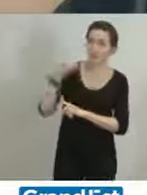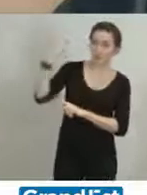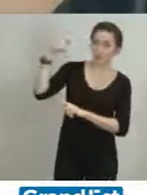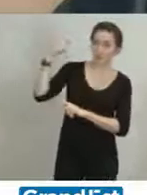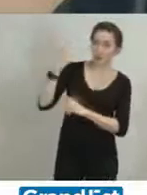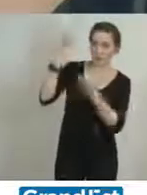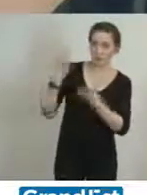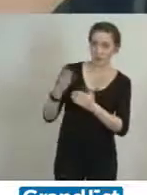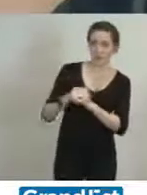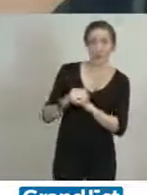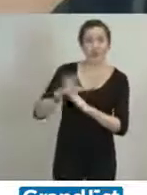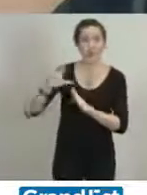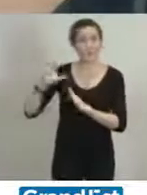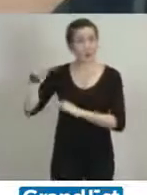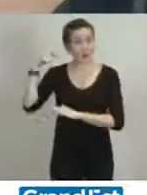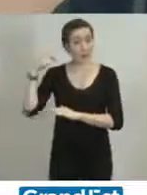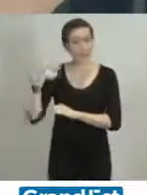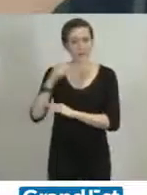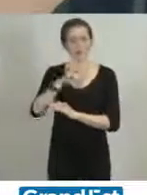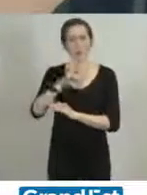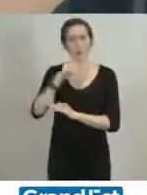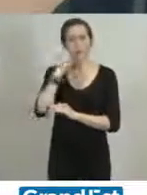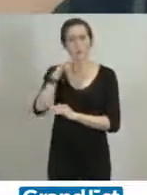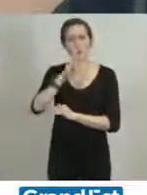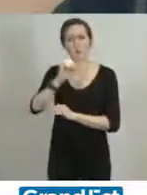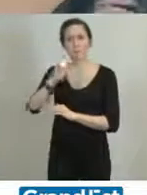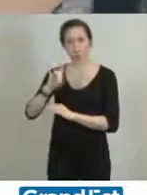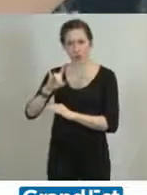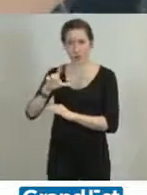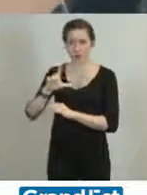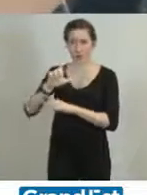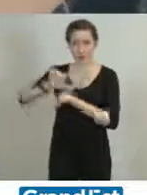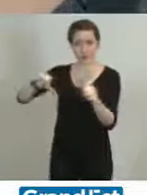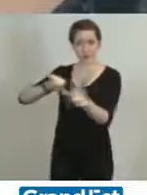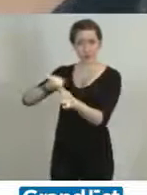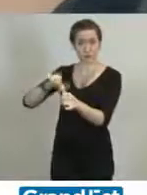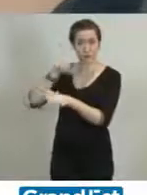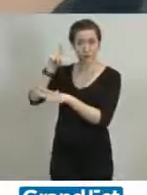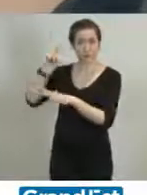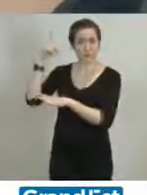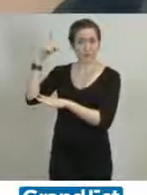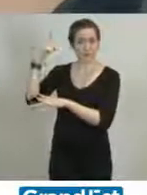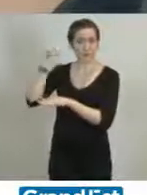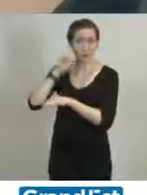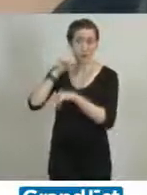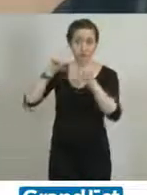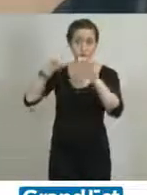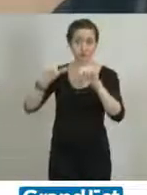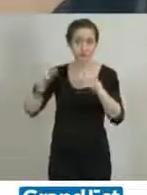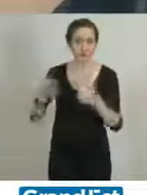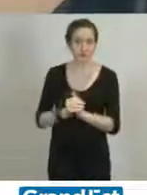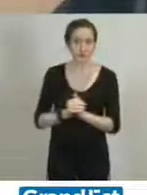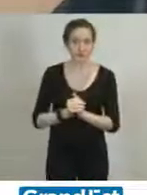le cas de M. Boll ce matin, suite à votre absence, est de faire respecter le temps de parole et la liberté d'expression de chacun des élus